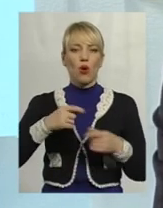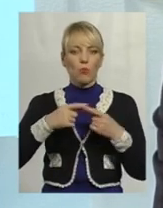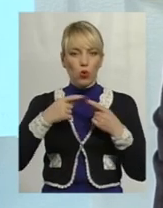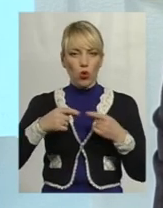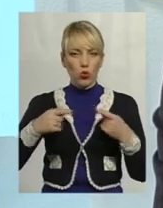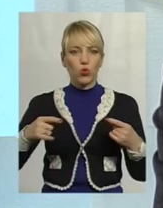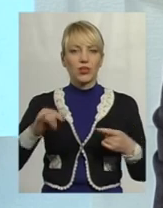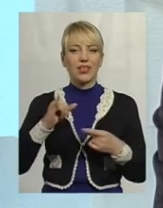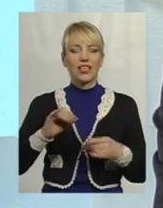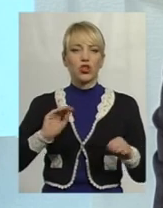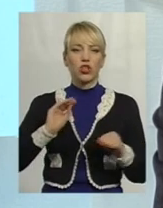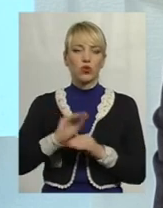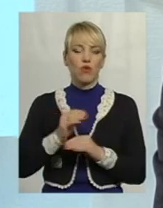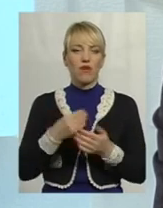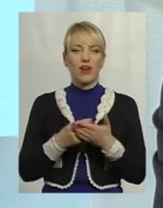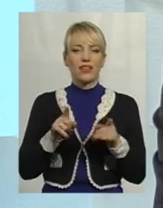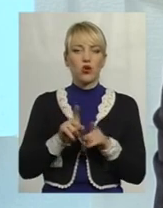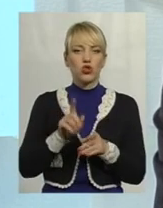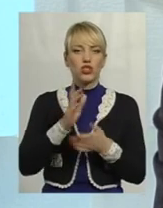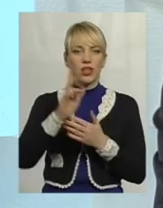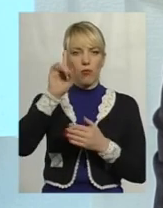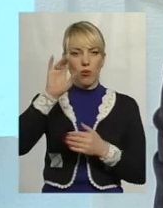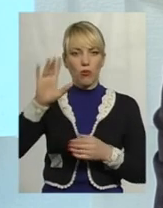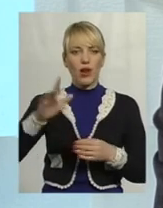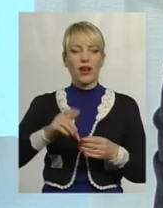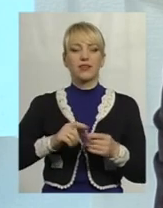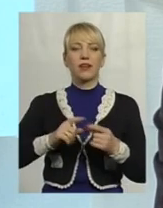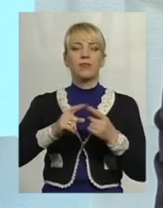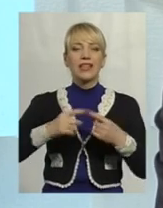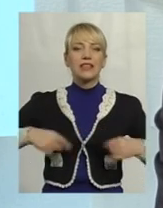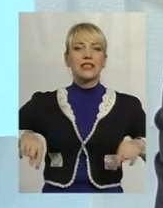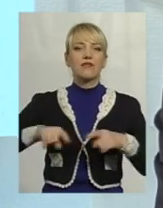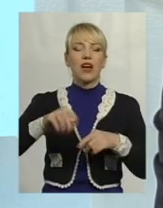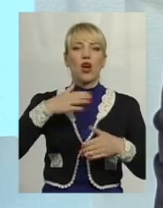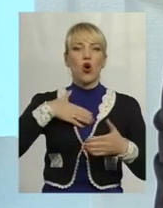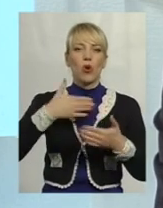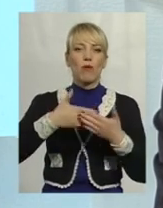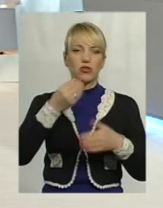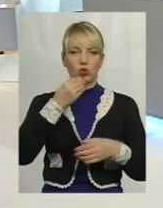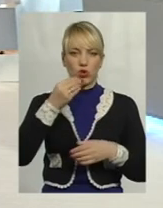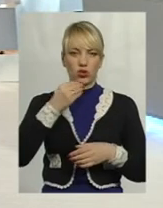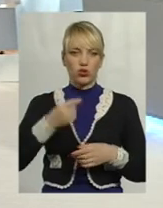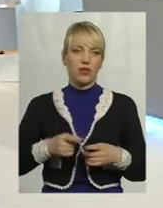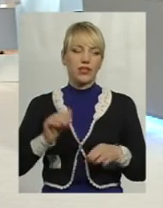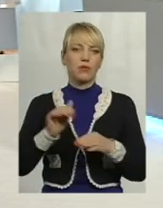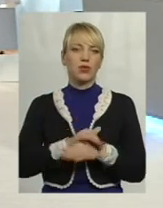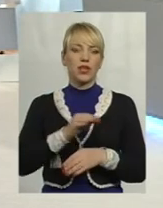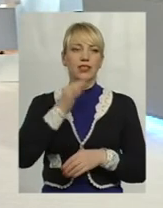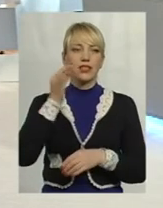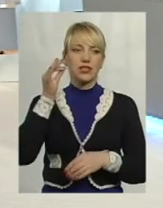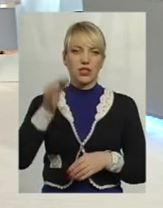Окрім того, звісно, популярним є і сфера громадського харчування. Скажи, будь ласка, а